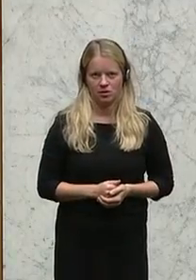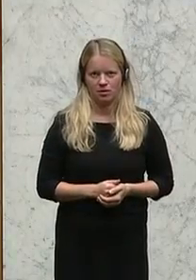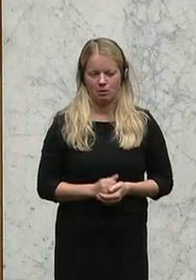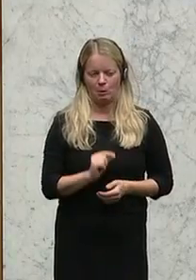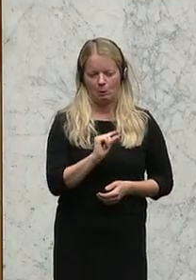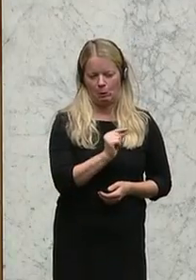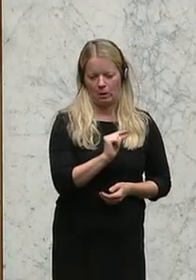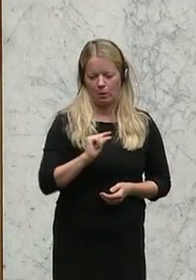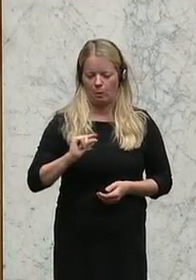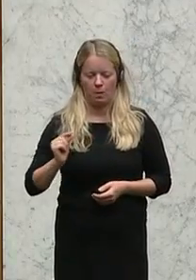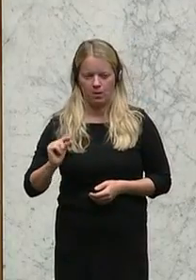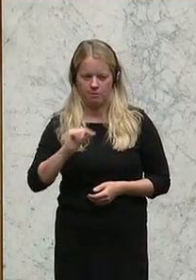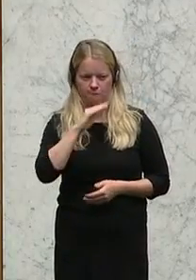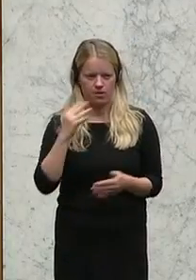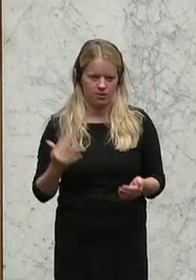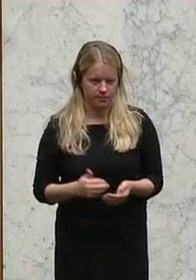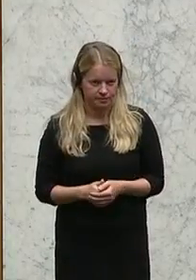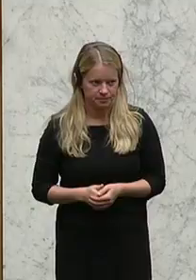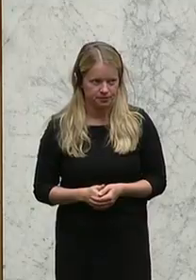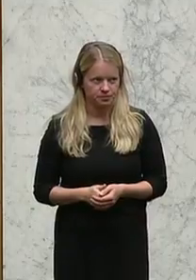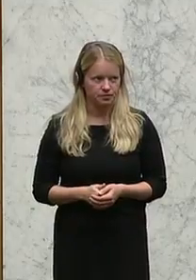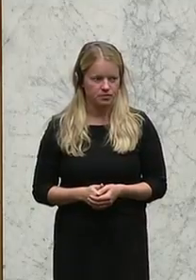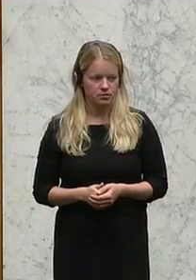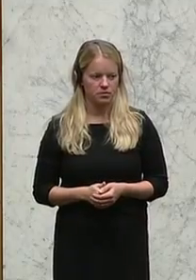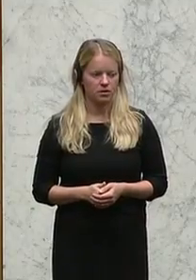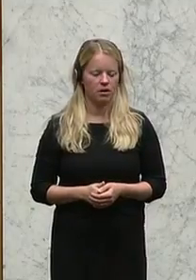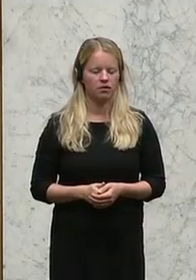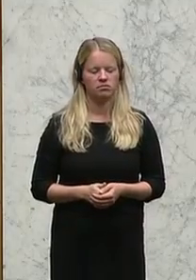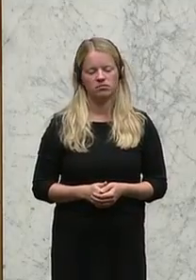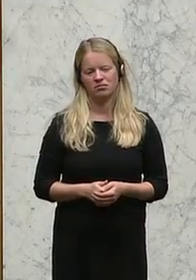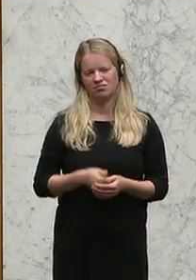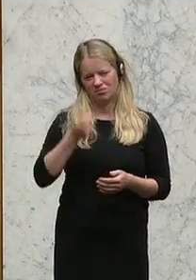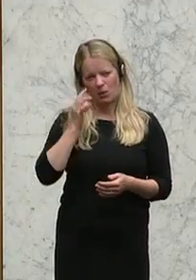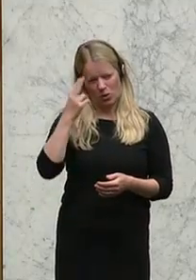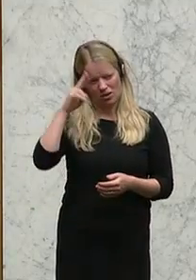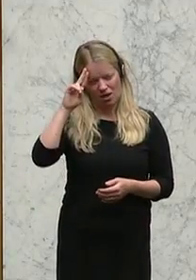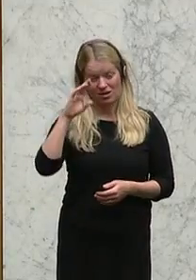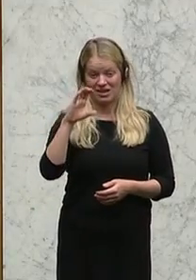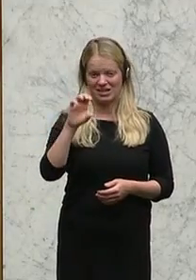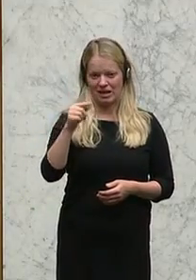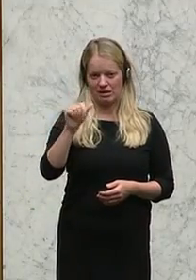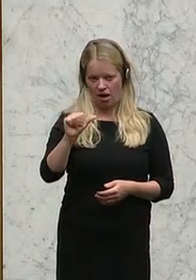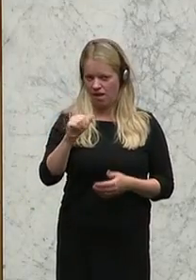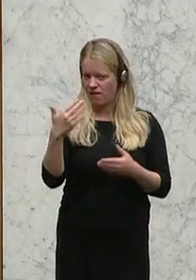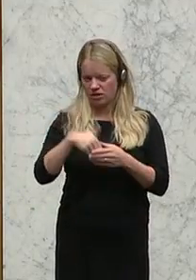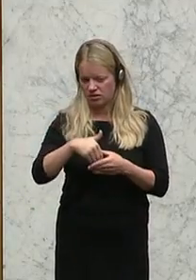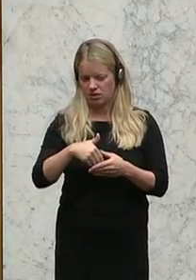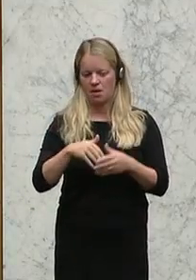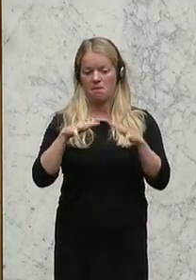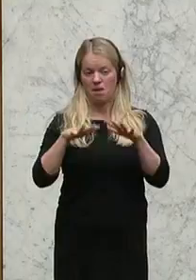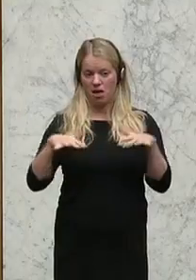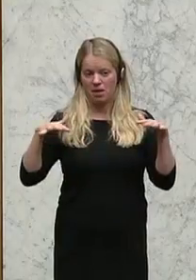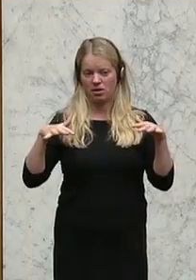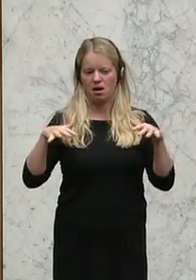geringe Werte. Meine geschätzten Damen und Herren, CETA ist eine Entmachtung der Parlamente. Es ist ein